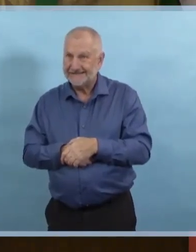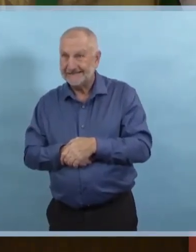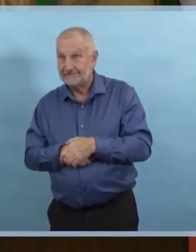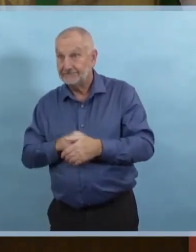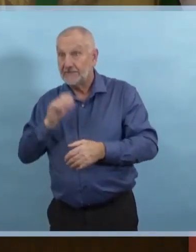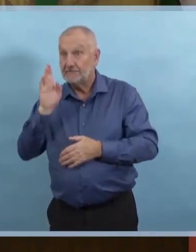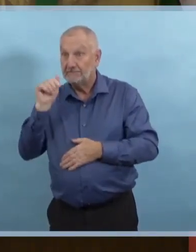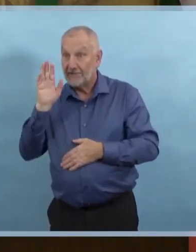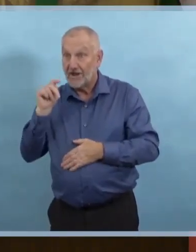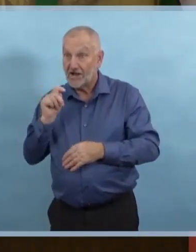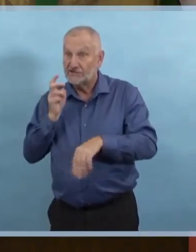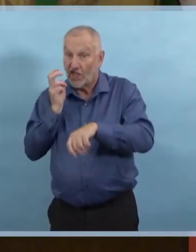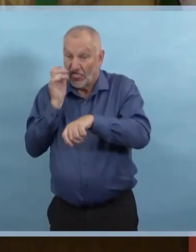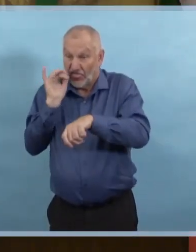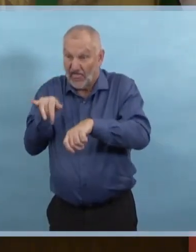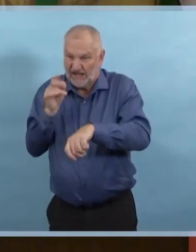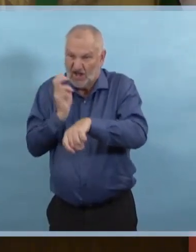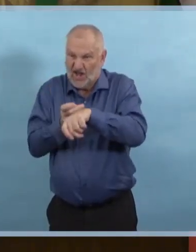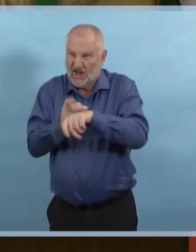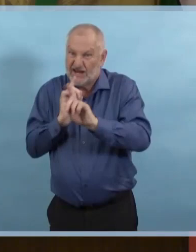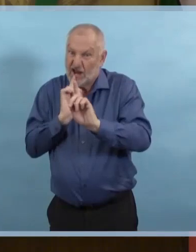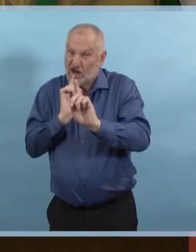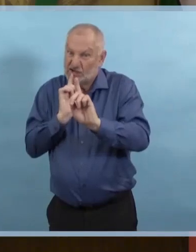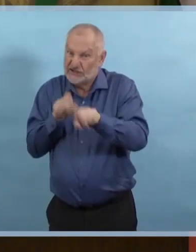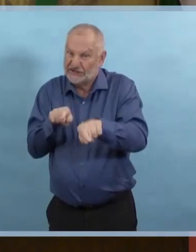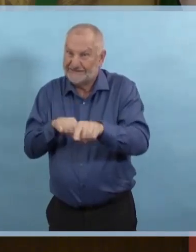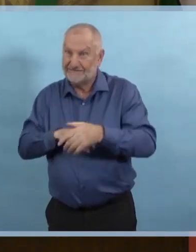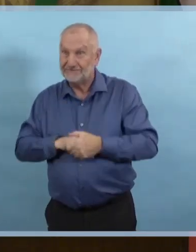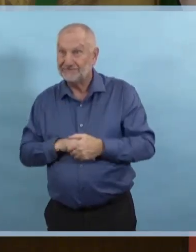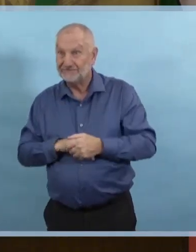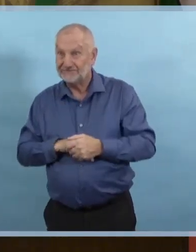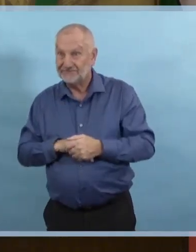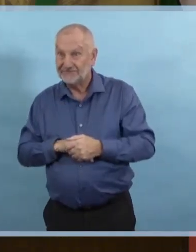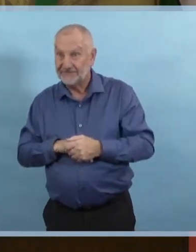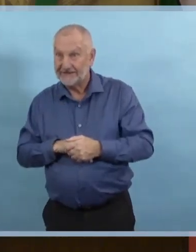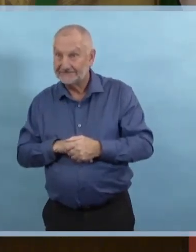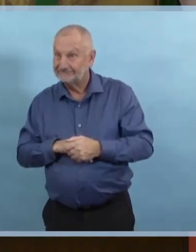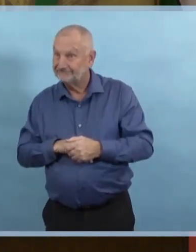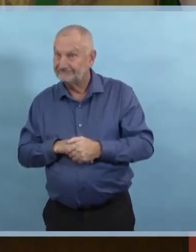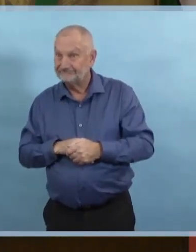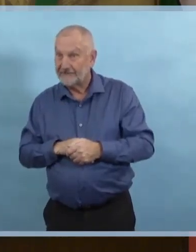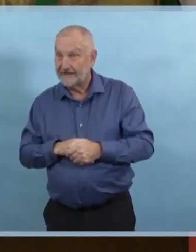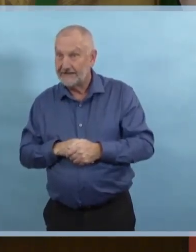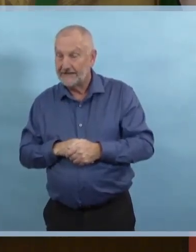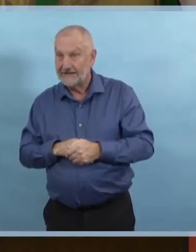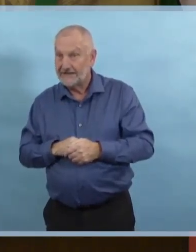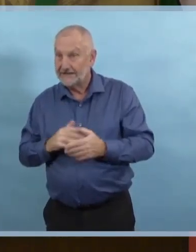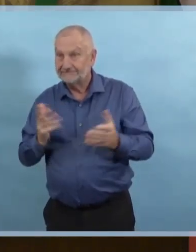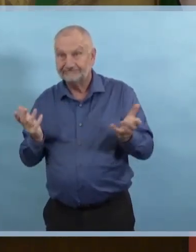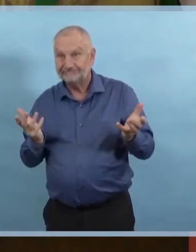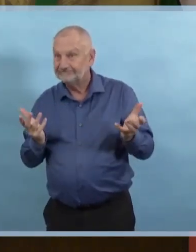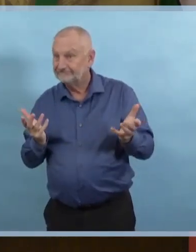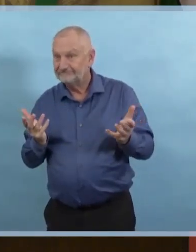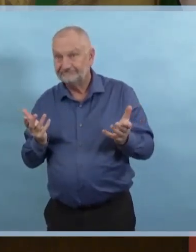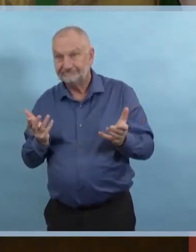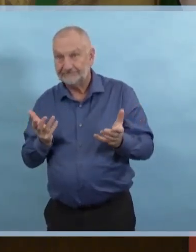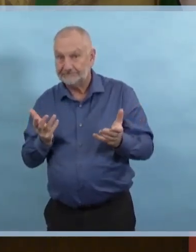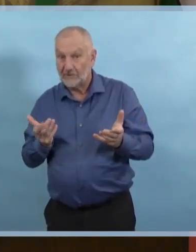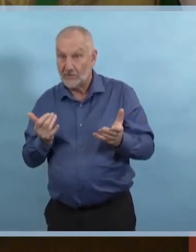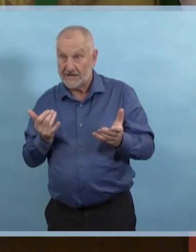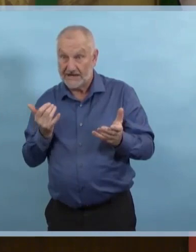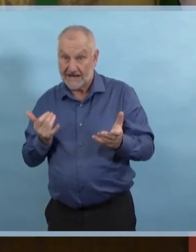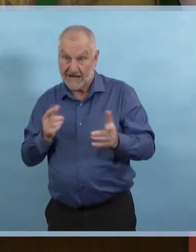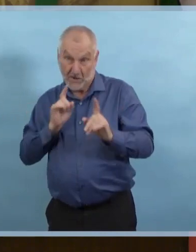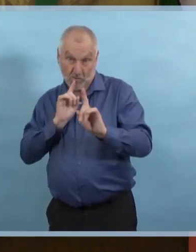parce que, à cause de la façon dont nous effectuons le signalement, nous